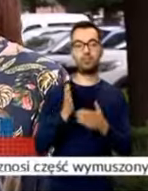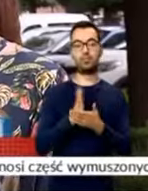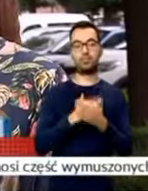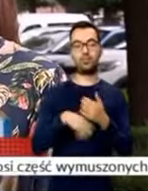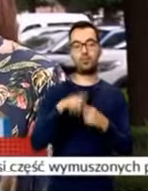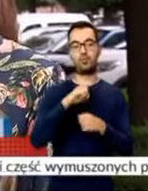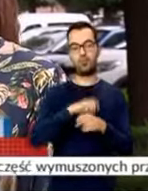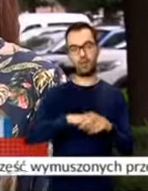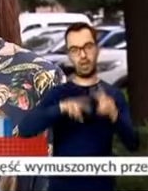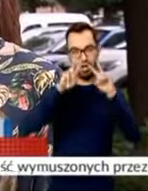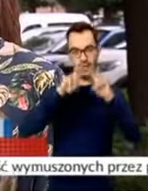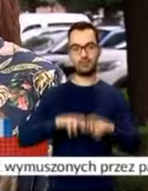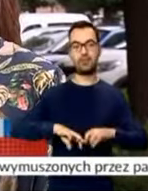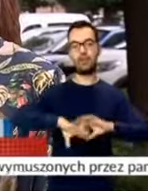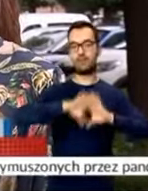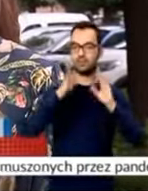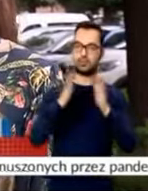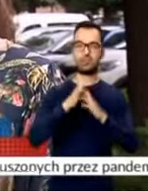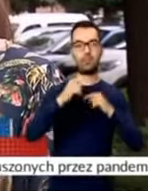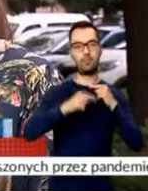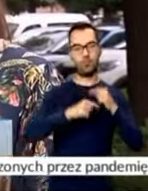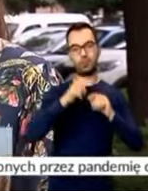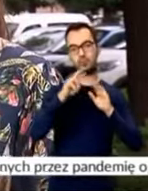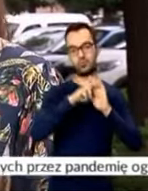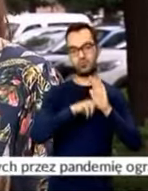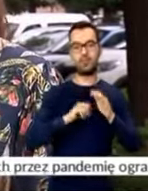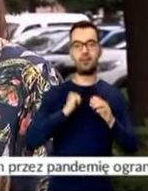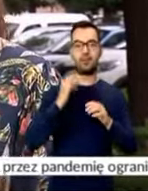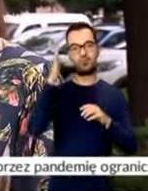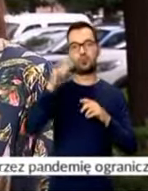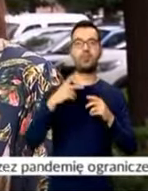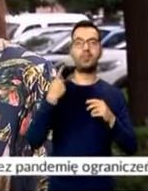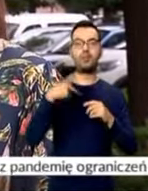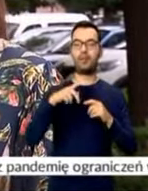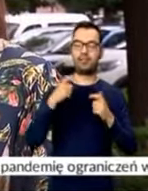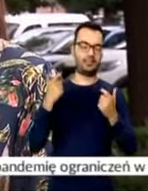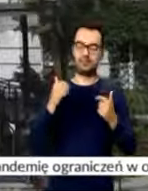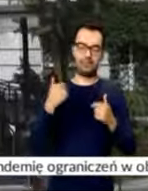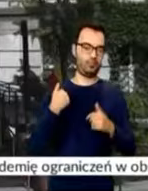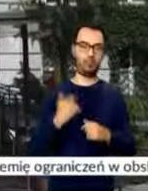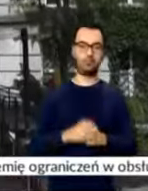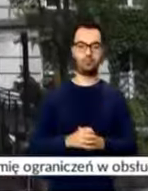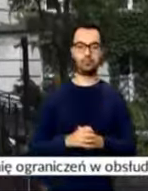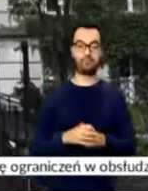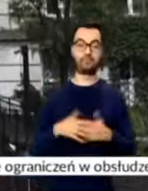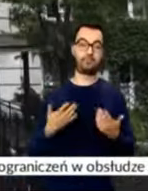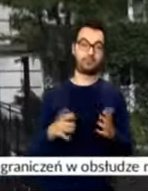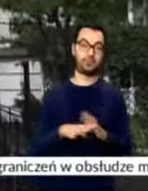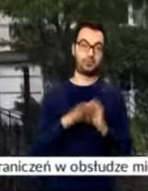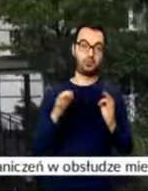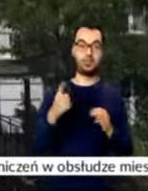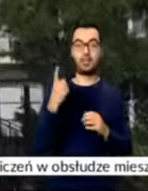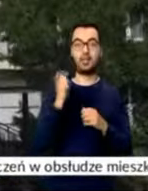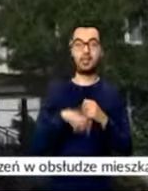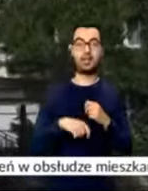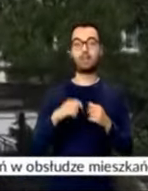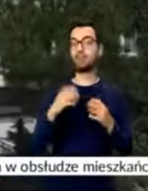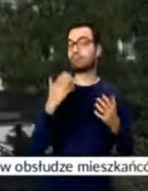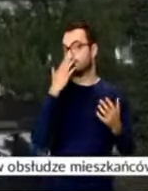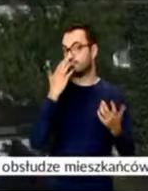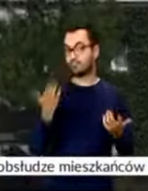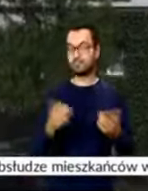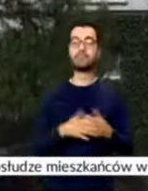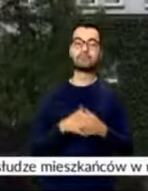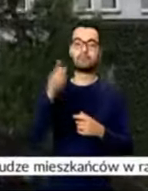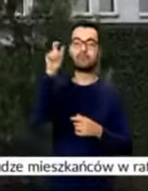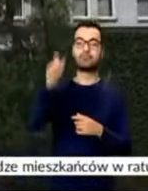biuro będzie analizowało wszystkie procedury, tak żeby więcej w przyszłości do takiej sytuacji nie doszło. Jak dotąd jedyną konsekwencją całej sprawy